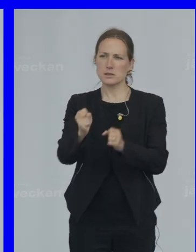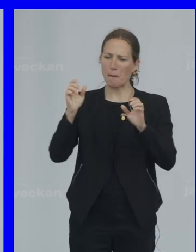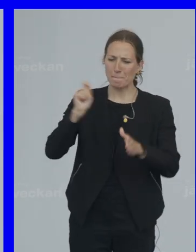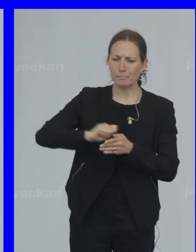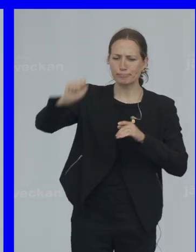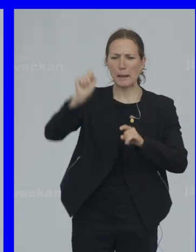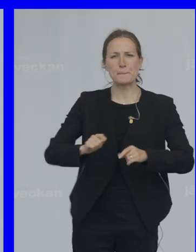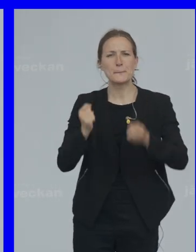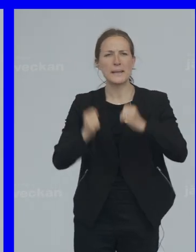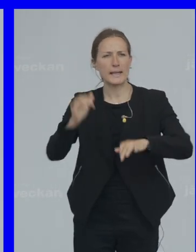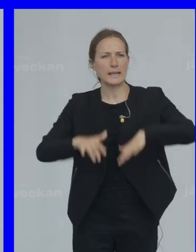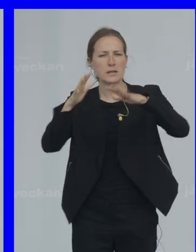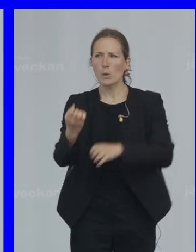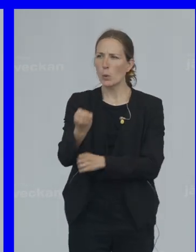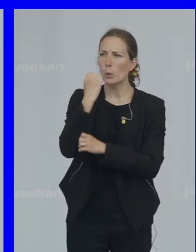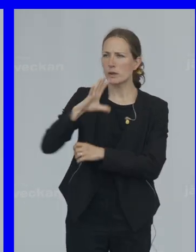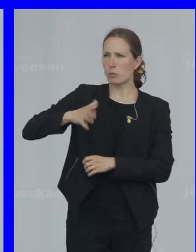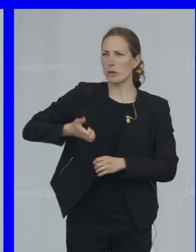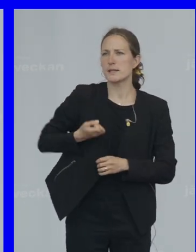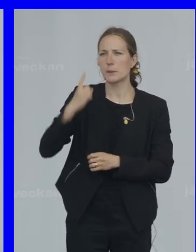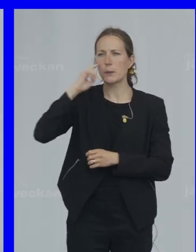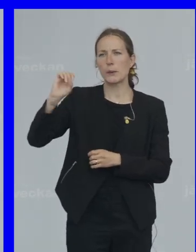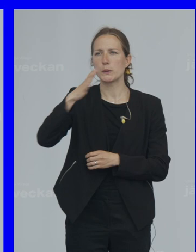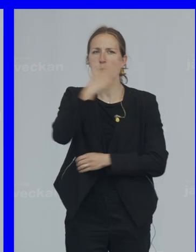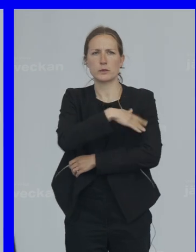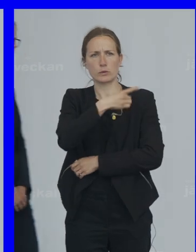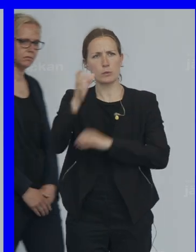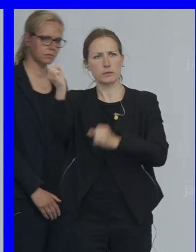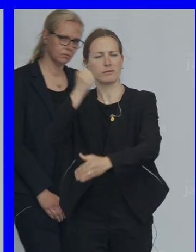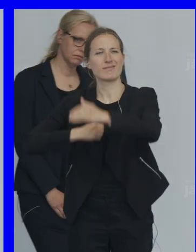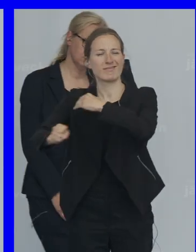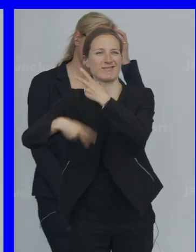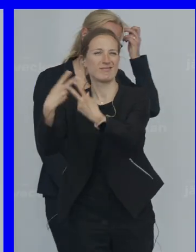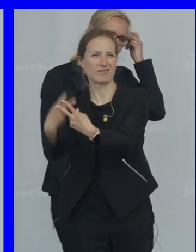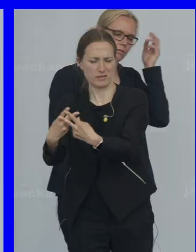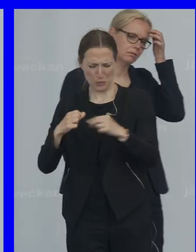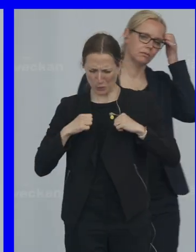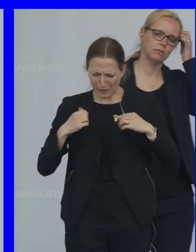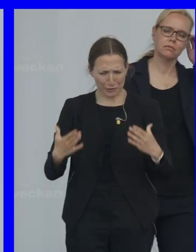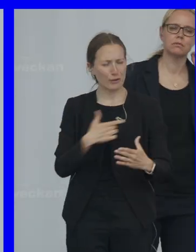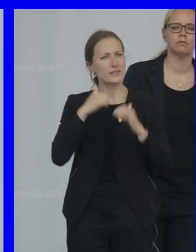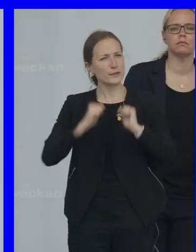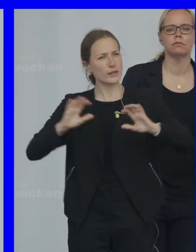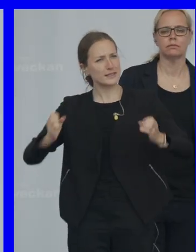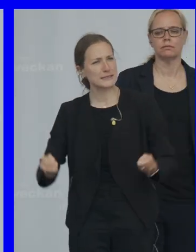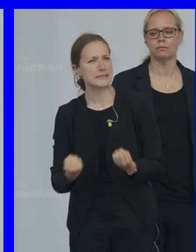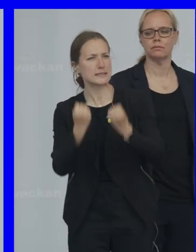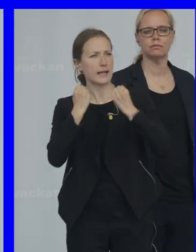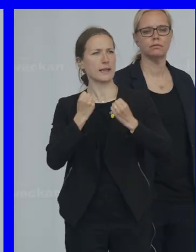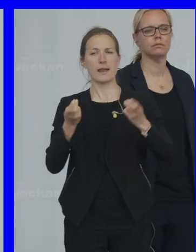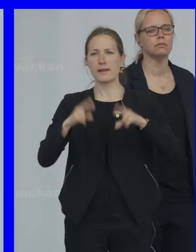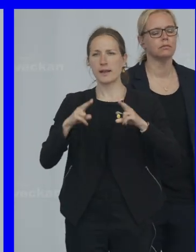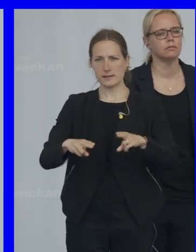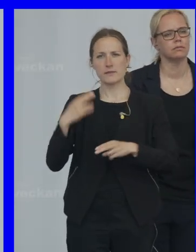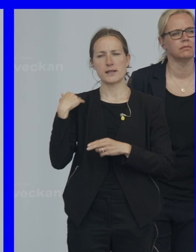Som hotar polis Och blåljuspersonal De ska sitta inne Det är fullständigt självklart Och vi ska stärka Rättsväsendet För att så